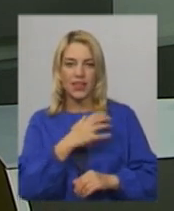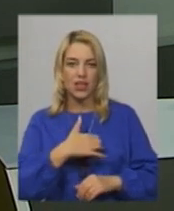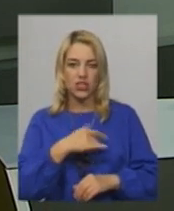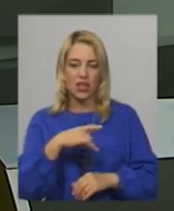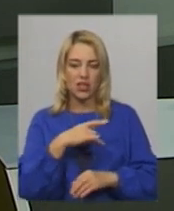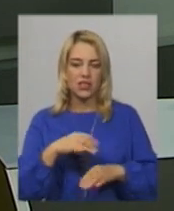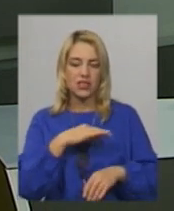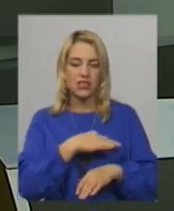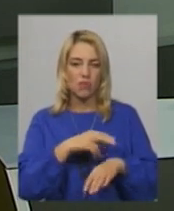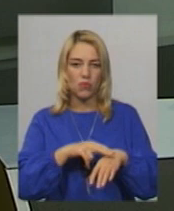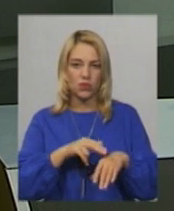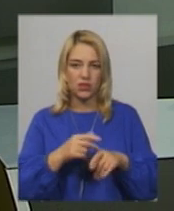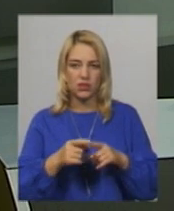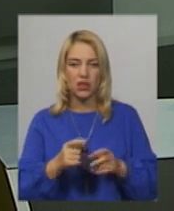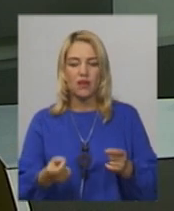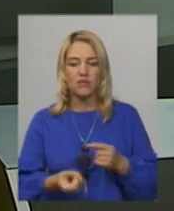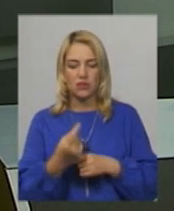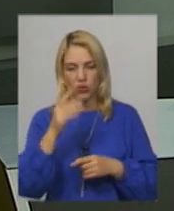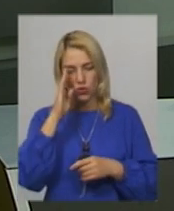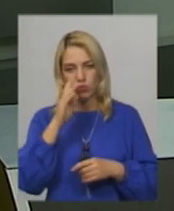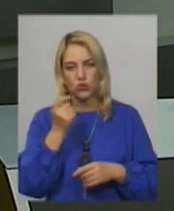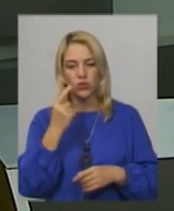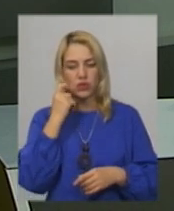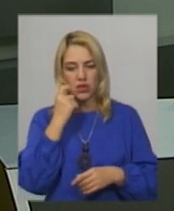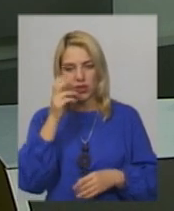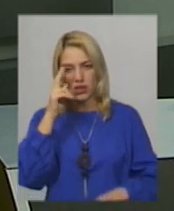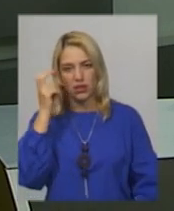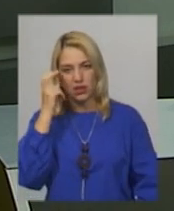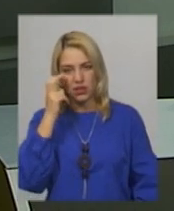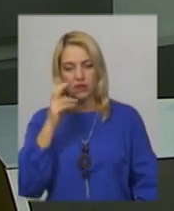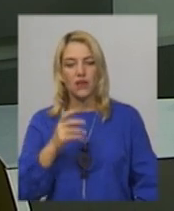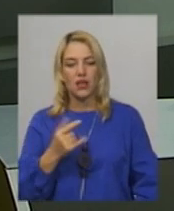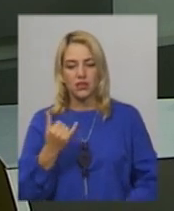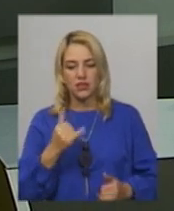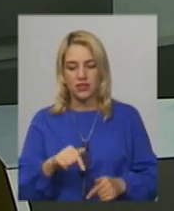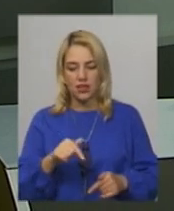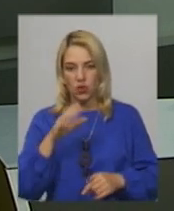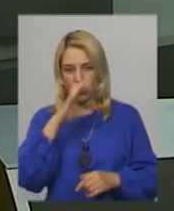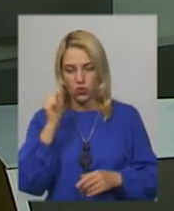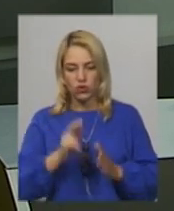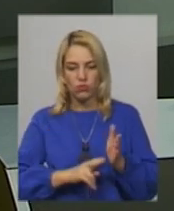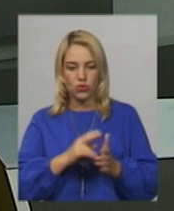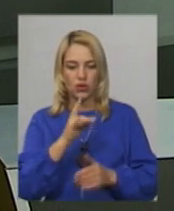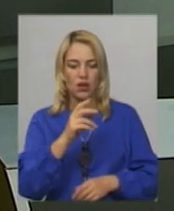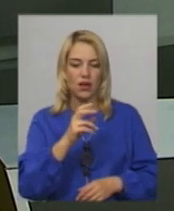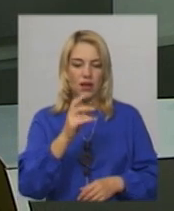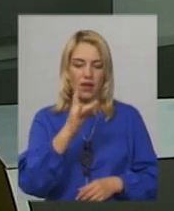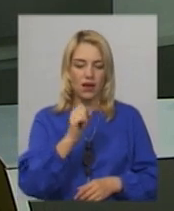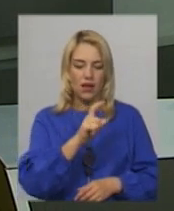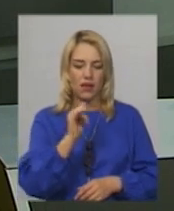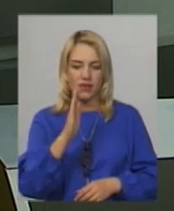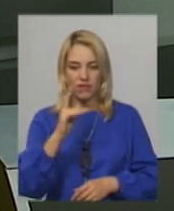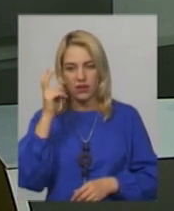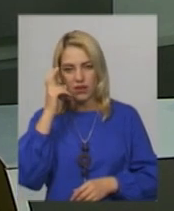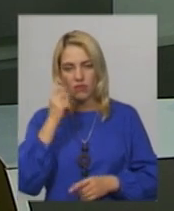-оперативна група встановила особу загиблого – 11-річний киянин, котрий цієї ночі потягом рахів Київ повертався додому з